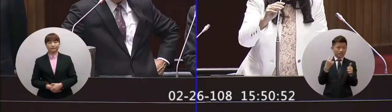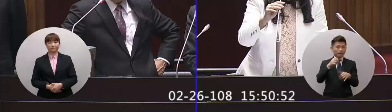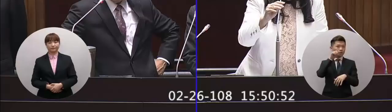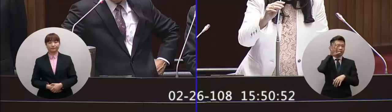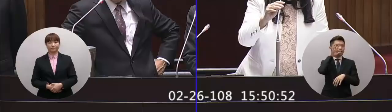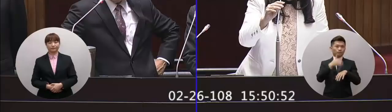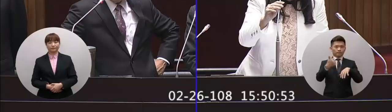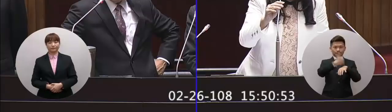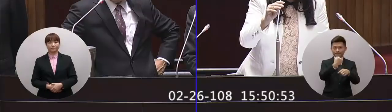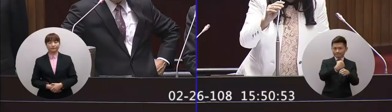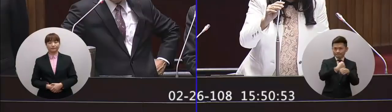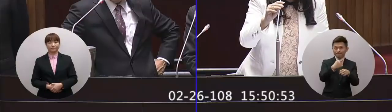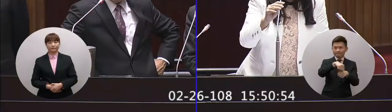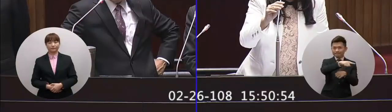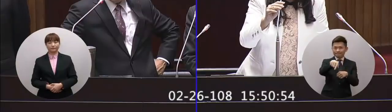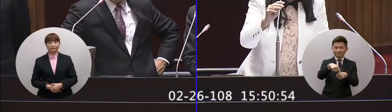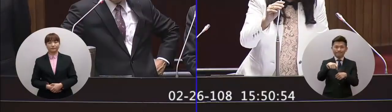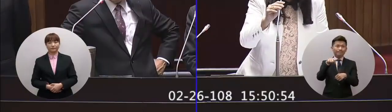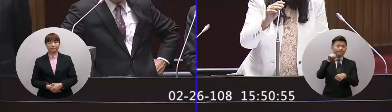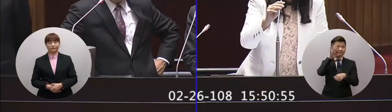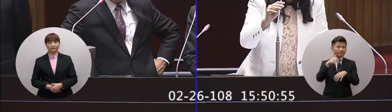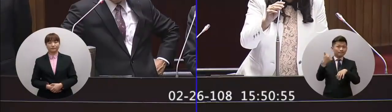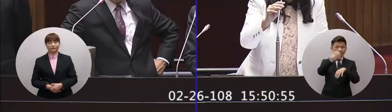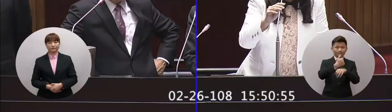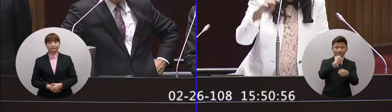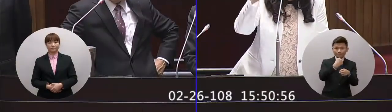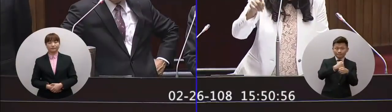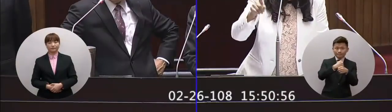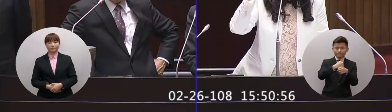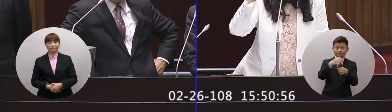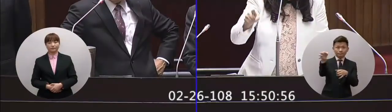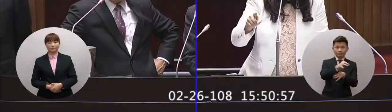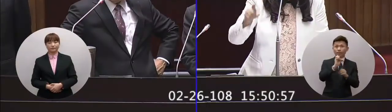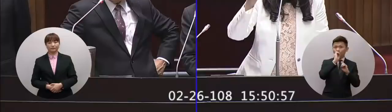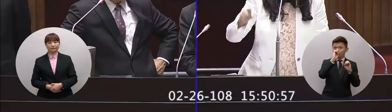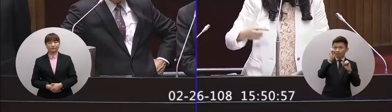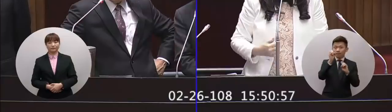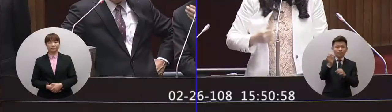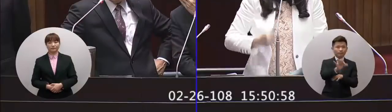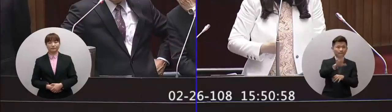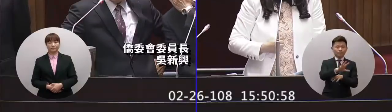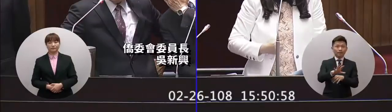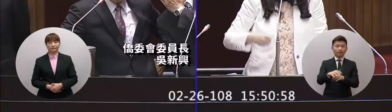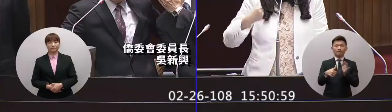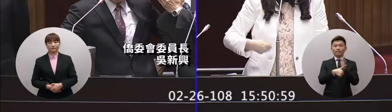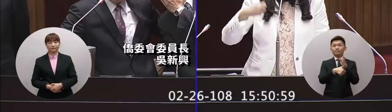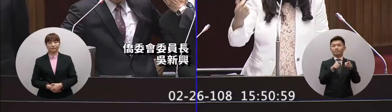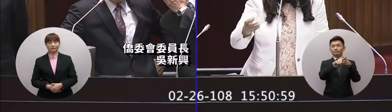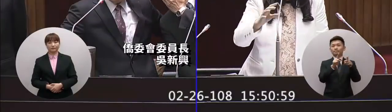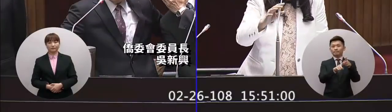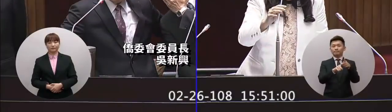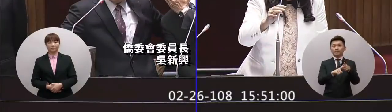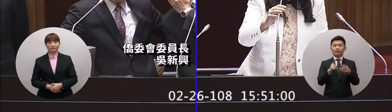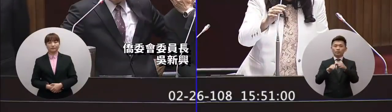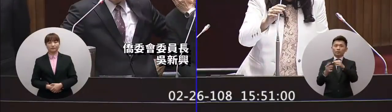譽職人員院長你知道嗎榮譽職人員是沒有拿錢的耶榮譽職人員在海外全部都是掛一個title然後呢